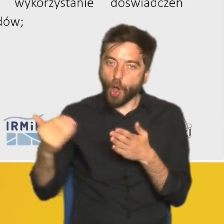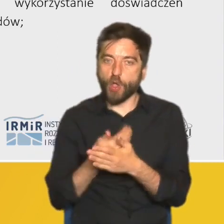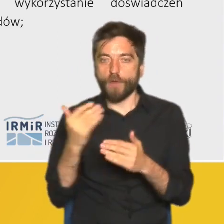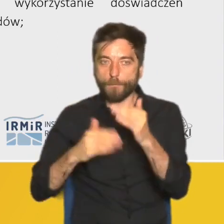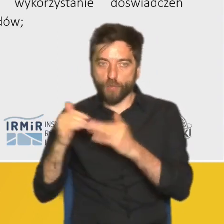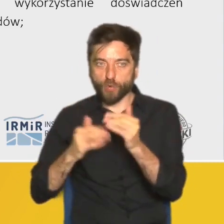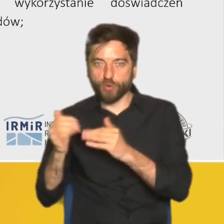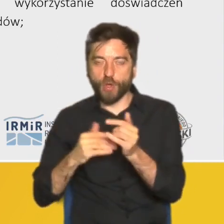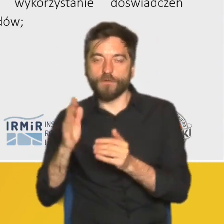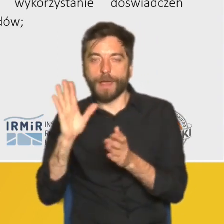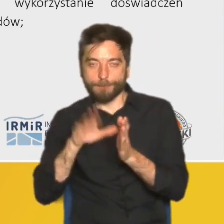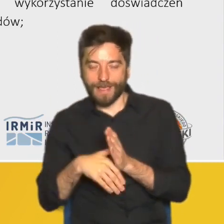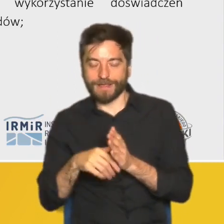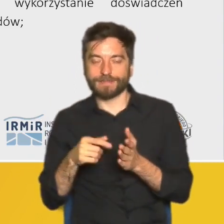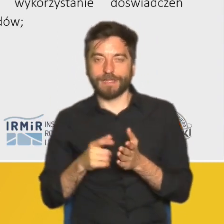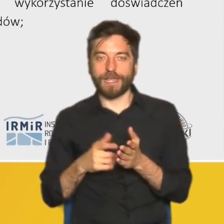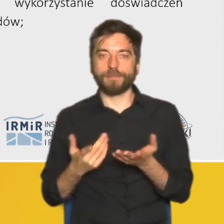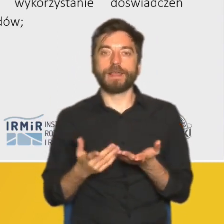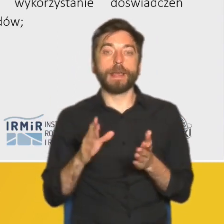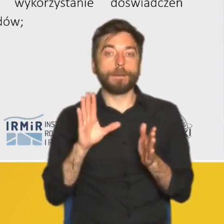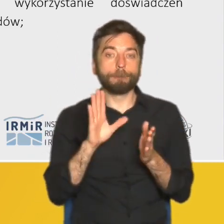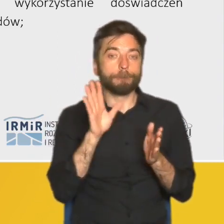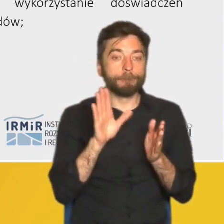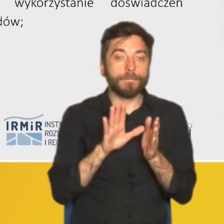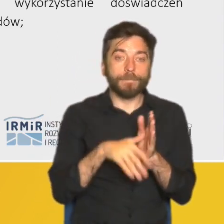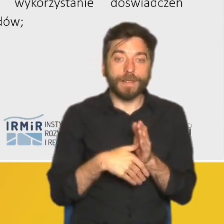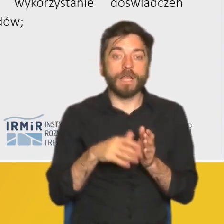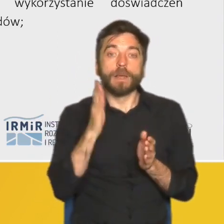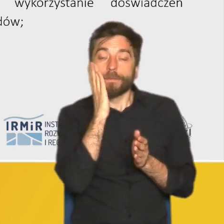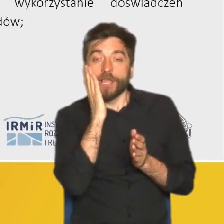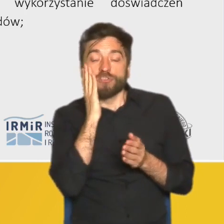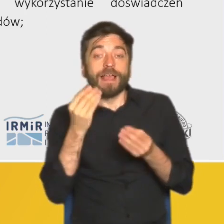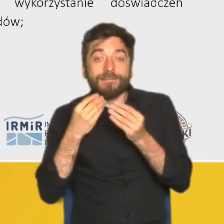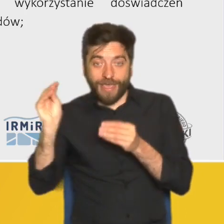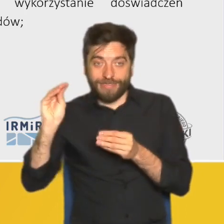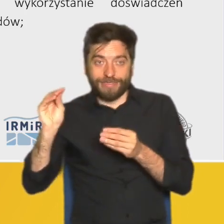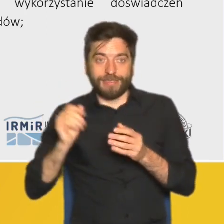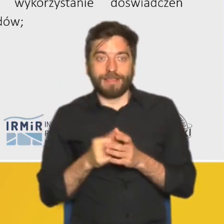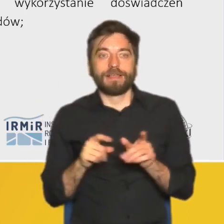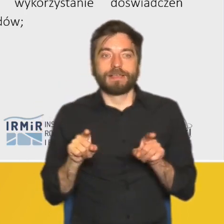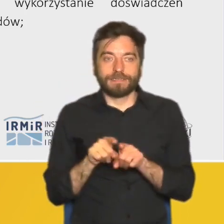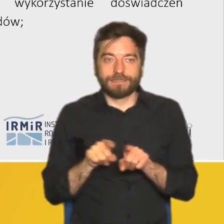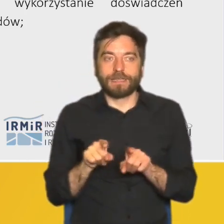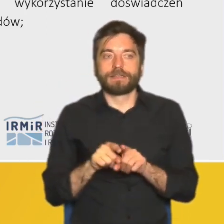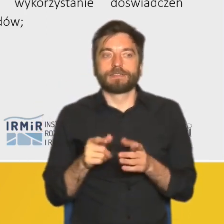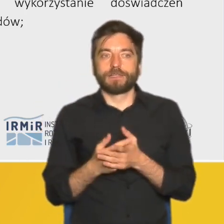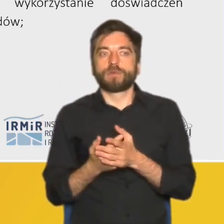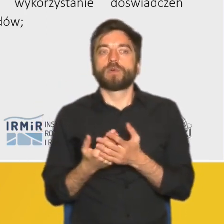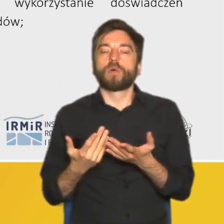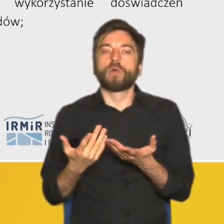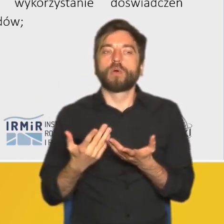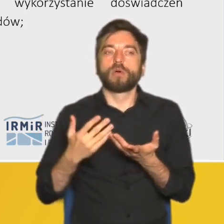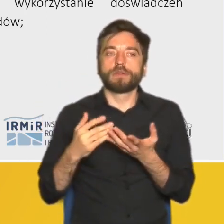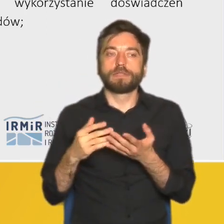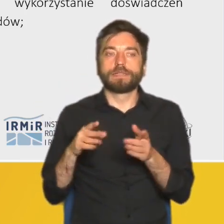w celu zwiększenia zasobu dostępnych mieszkań, a także wzmocnienia alternatywnych sposobów zaspokojenia głodu mieszkaniowego, takich jak TPS